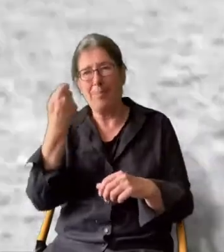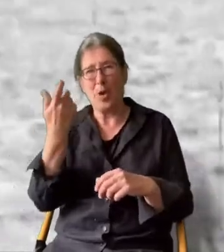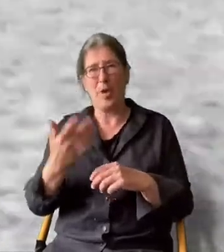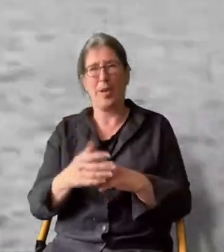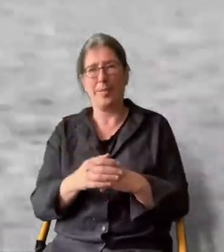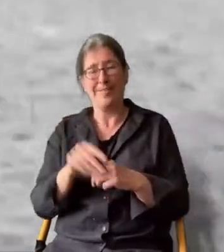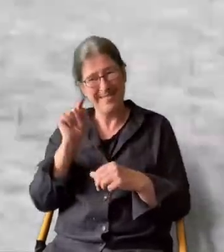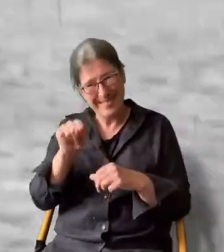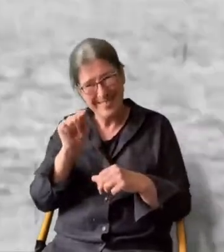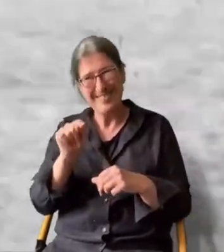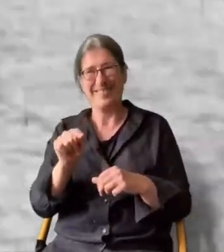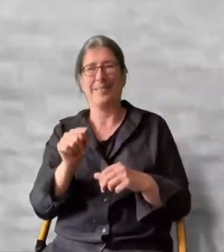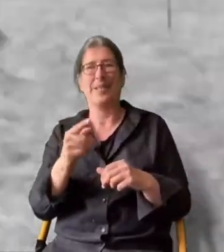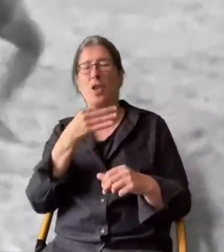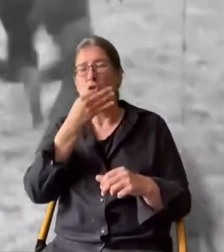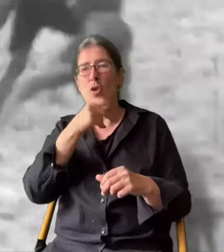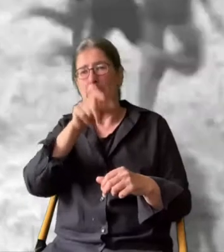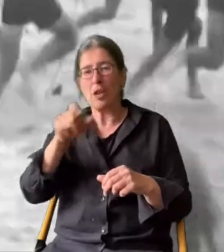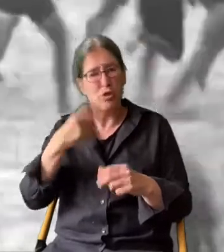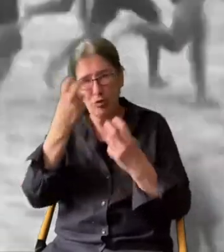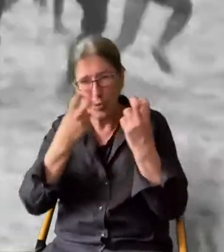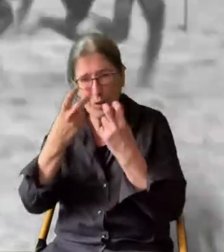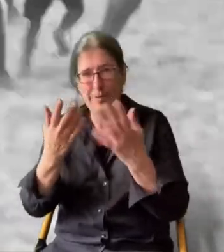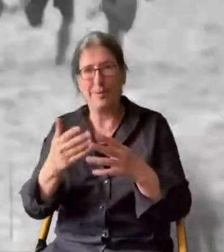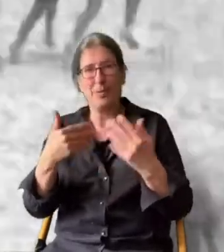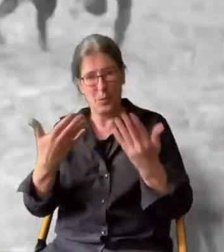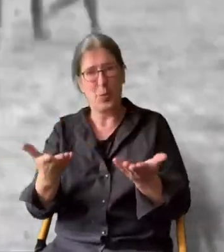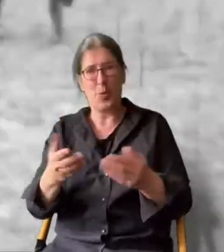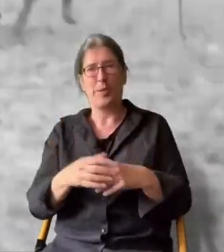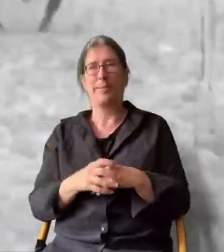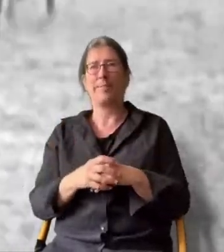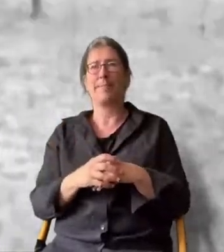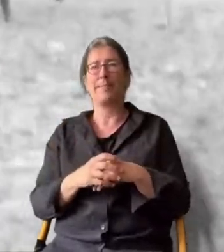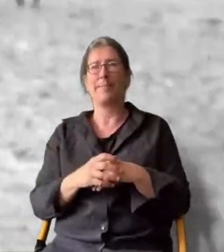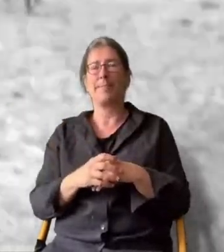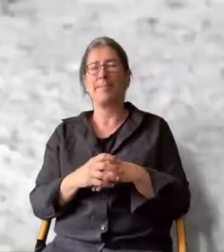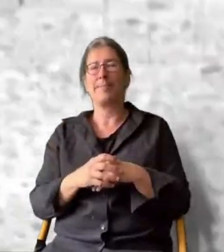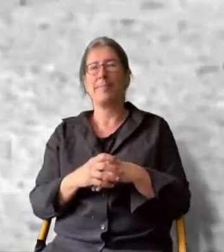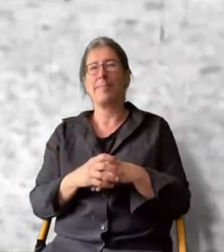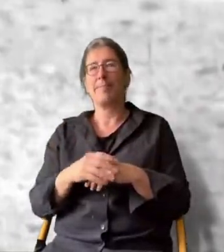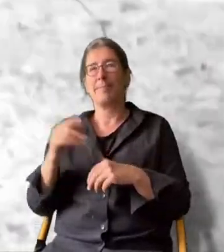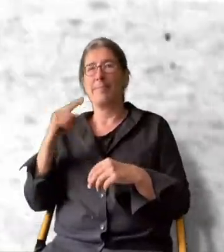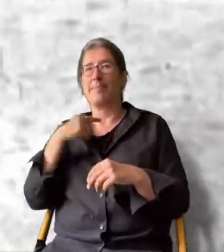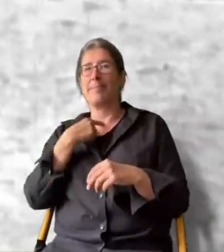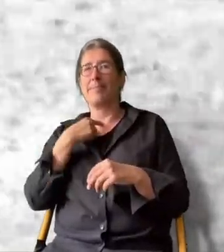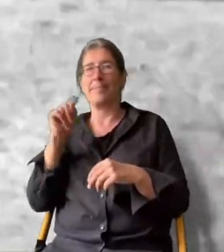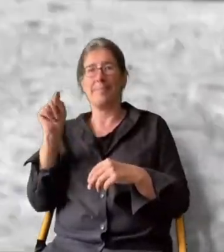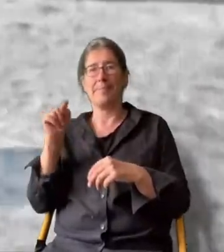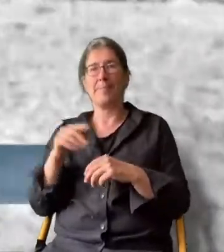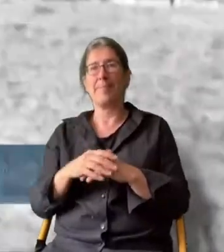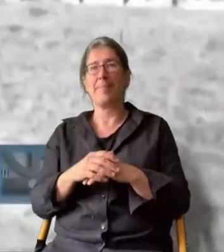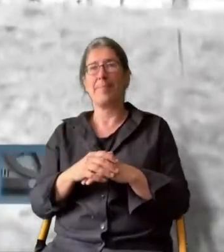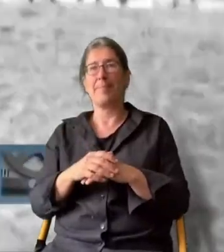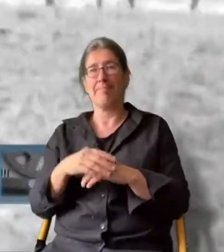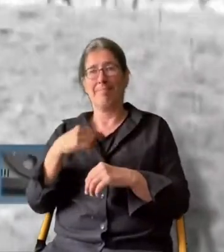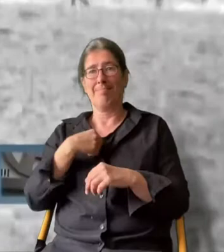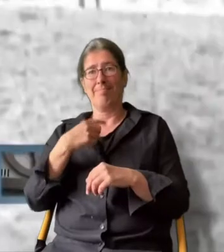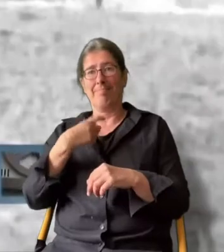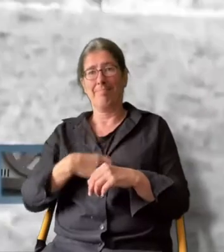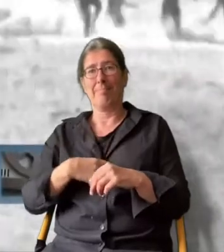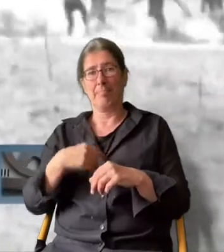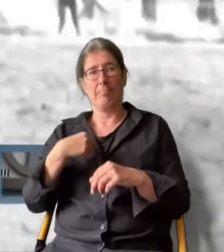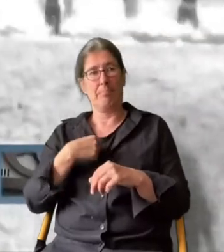Freiheit und Abenteuer, das ist es, wonach die jungen Menschen suchen. Ich persönlich war ja